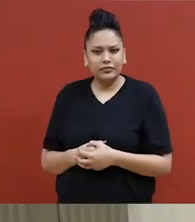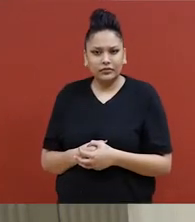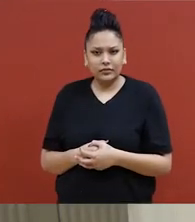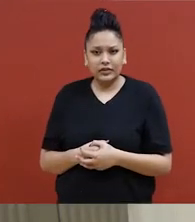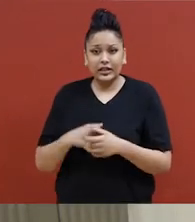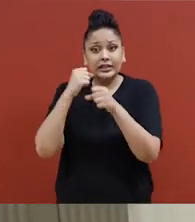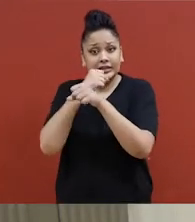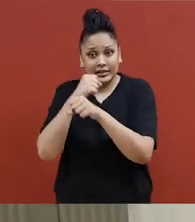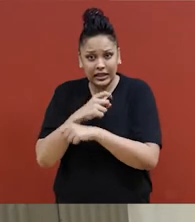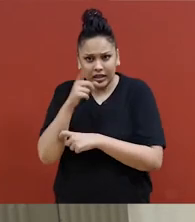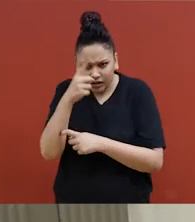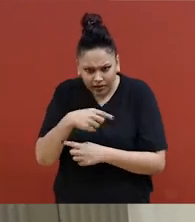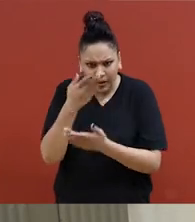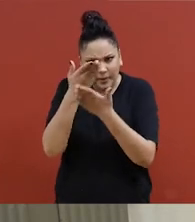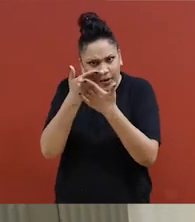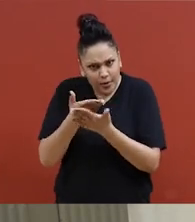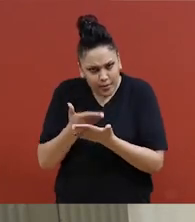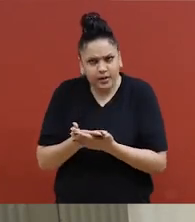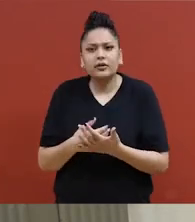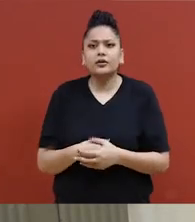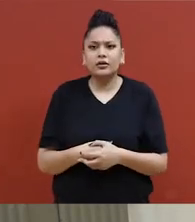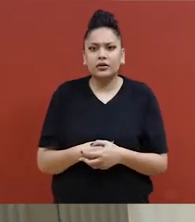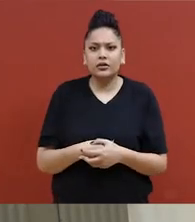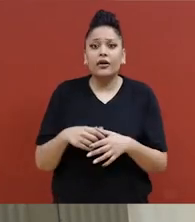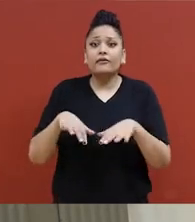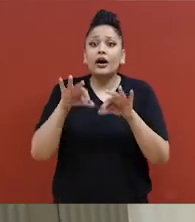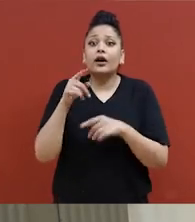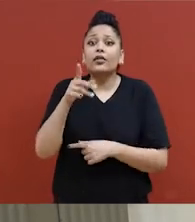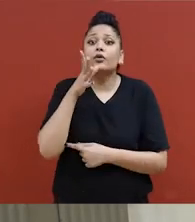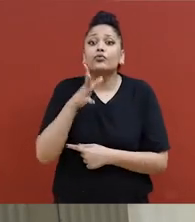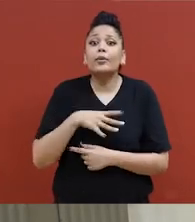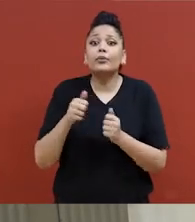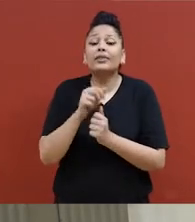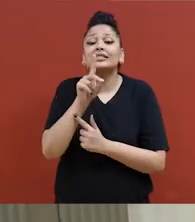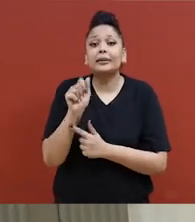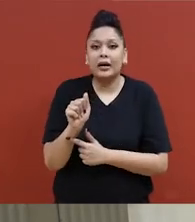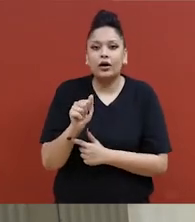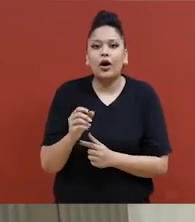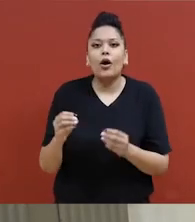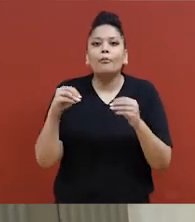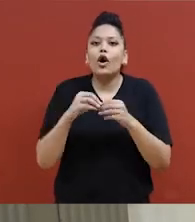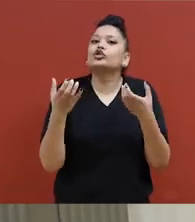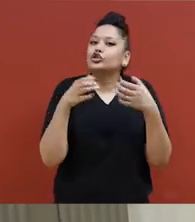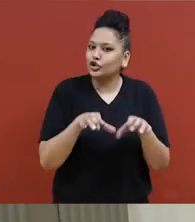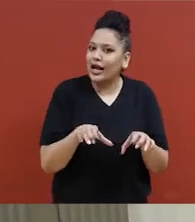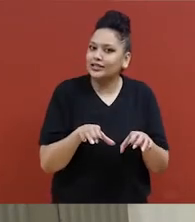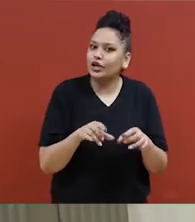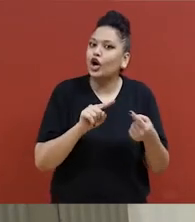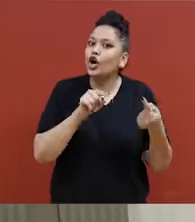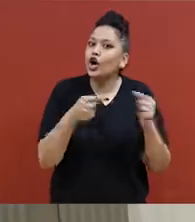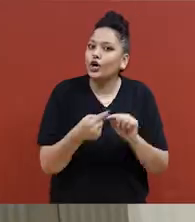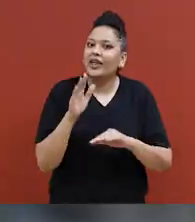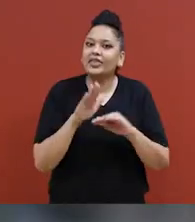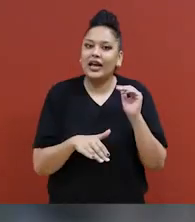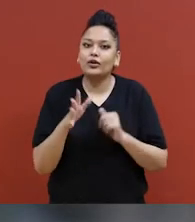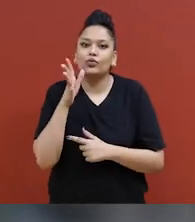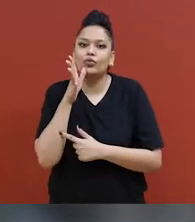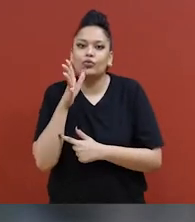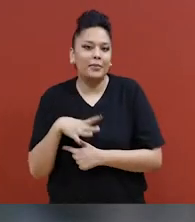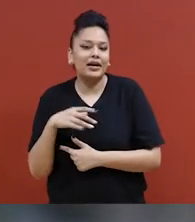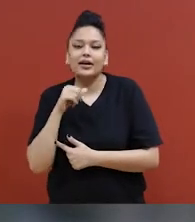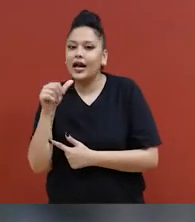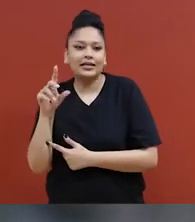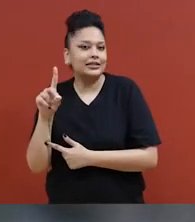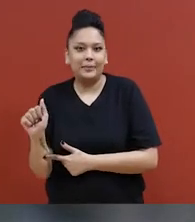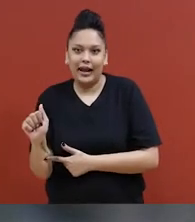on sait que toutes les données montrent que les femmes handicapées sont plus susceptibles, beaucoup plus susceptibles, d